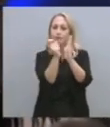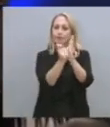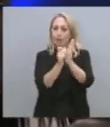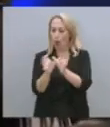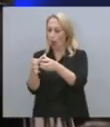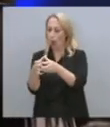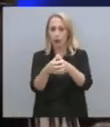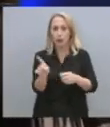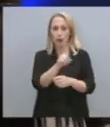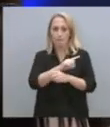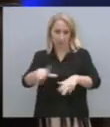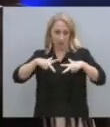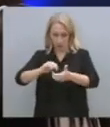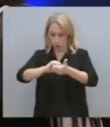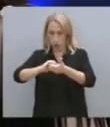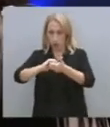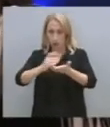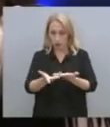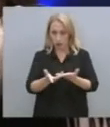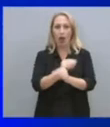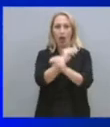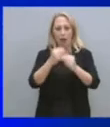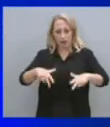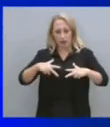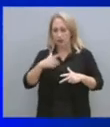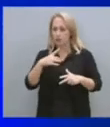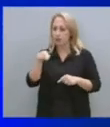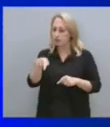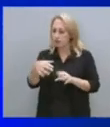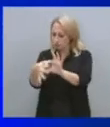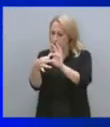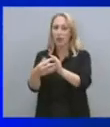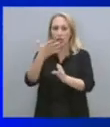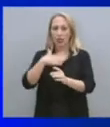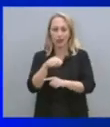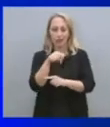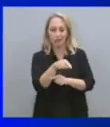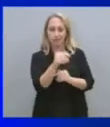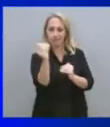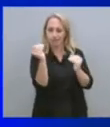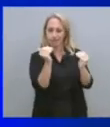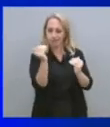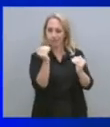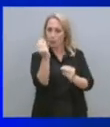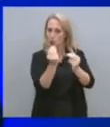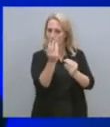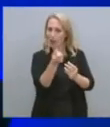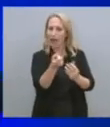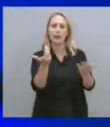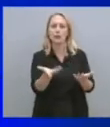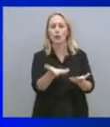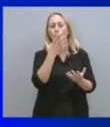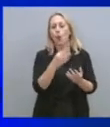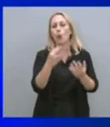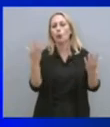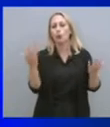και εμείς πια για ποιες οργανώσεις θέλουμε να συνεργαζόμαστε και ποιες ενδεχομένως να είναι προβληματικές για τους λόγους για τους